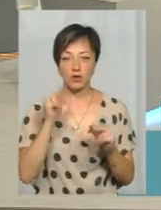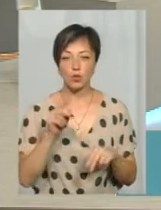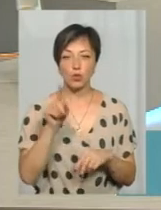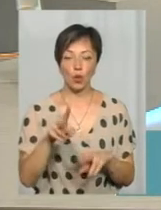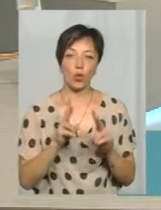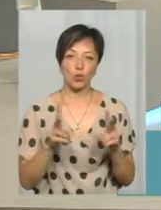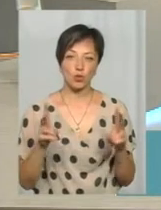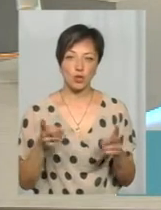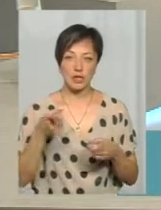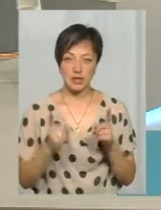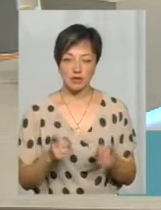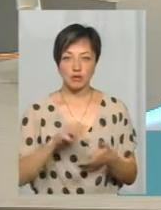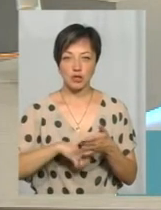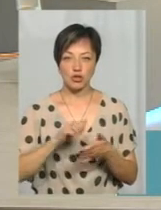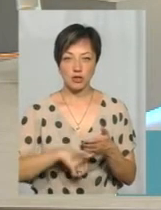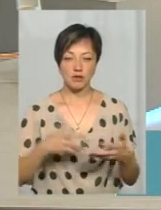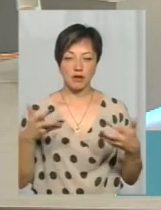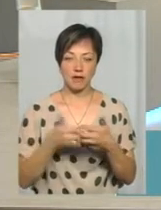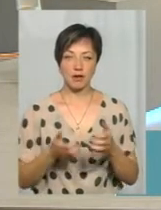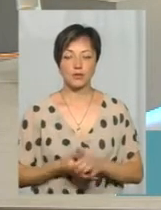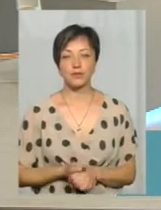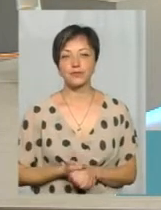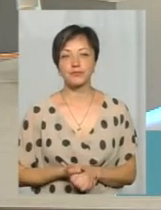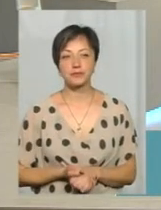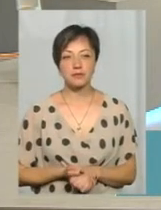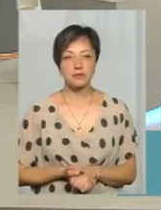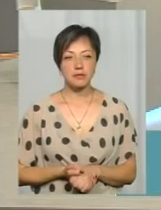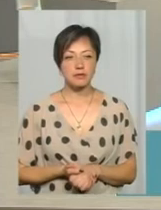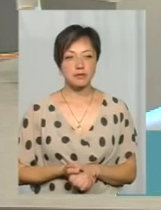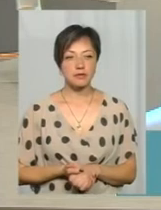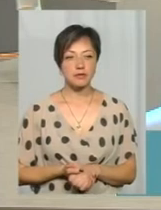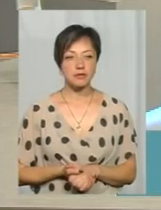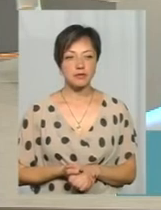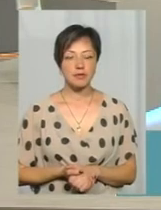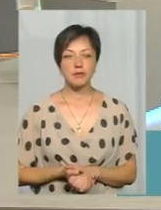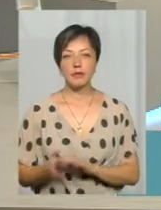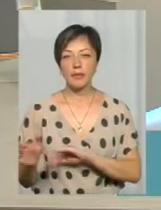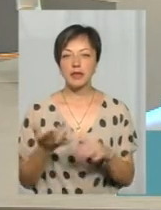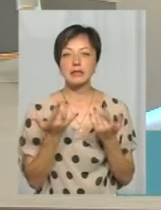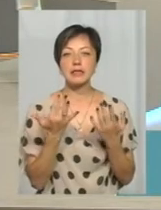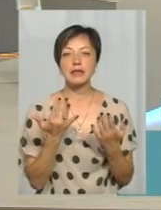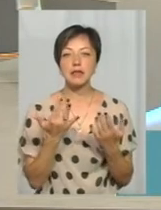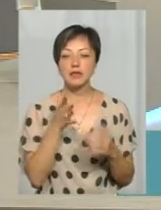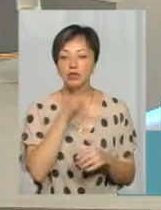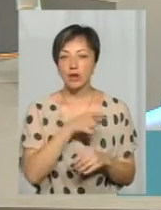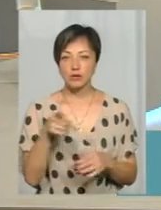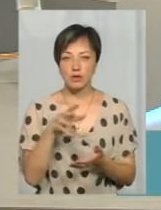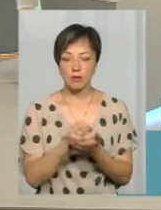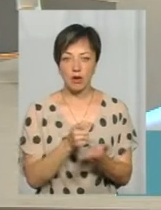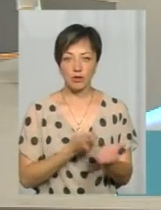того, хто дійсно спричинив, чиї дії, спричинили дану дорожньо-транспортну пригоду. Скільки часу це займає, доведення вони?